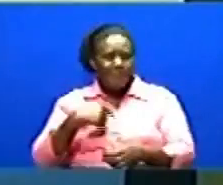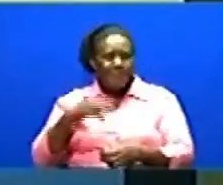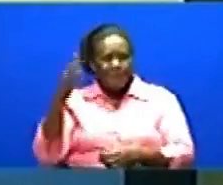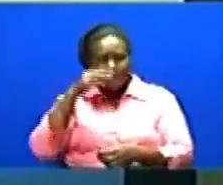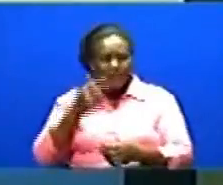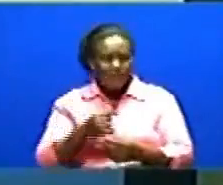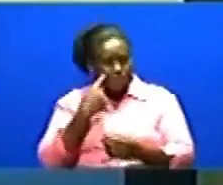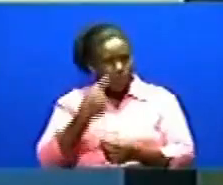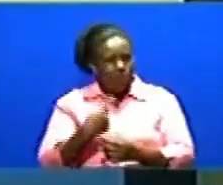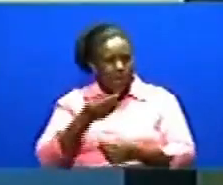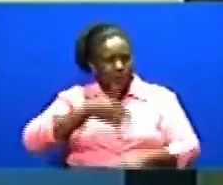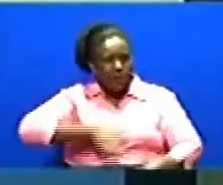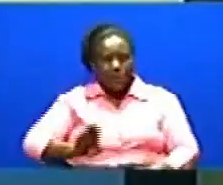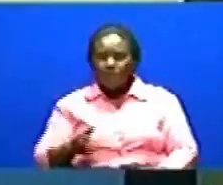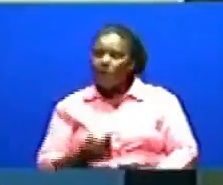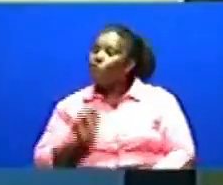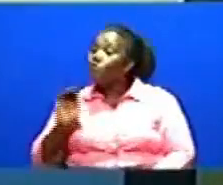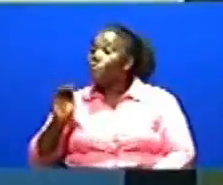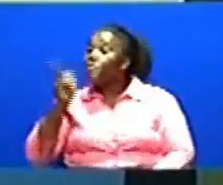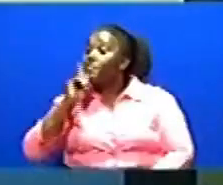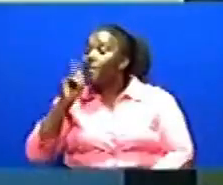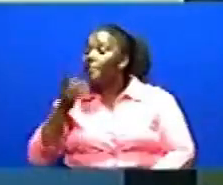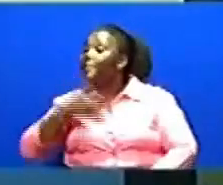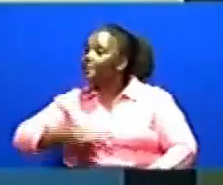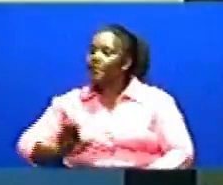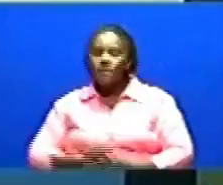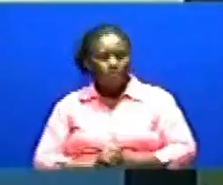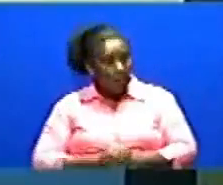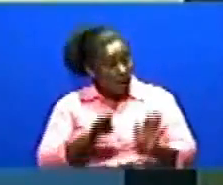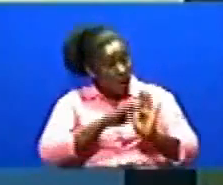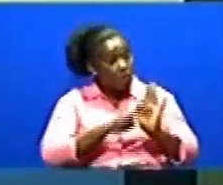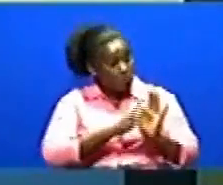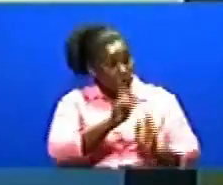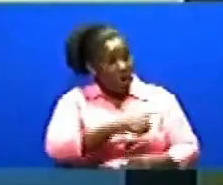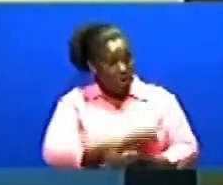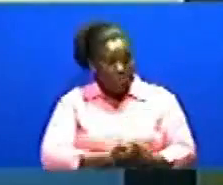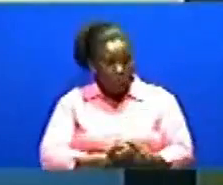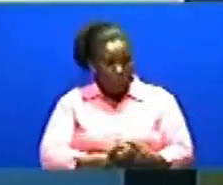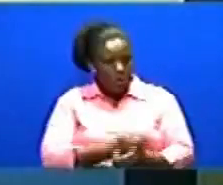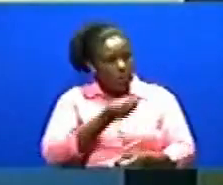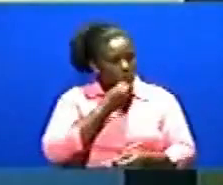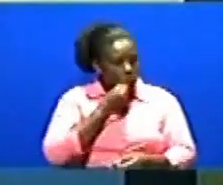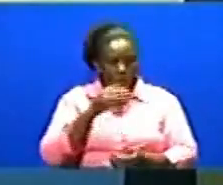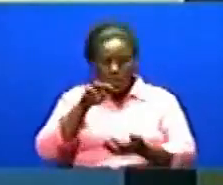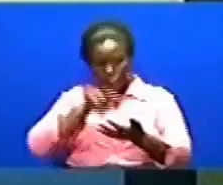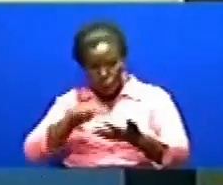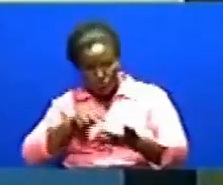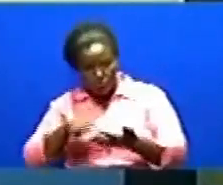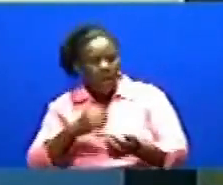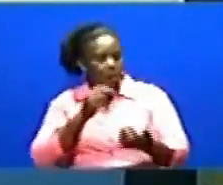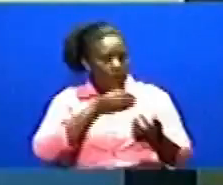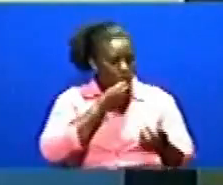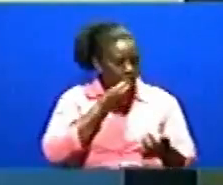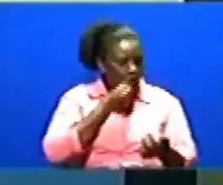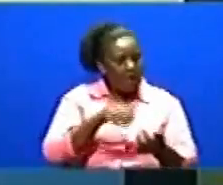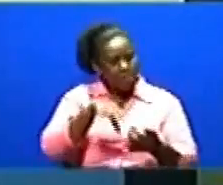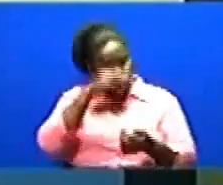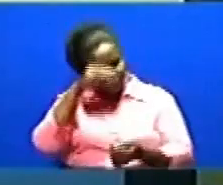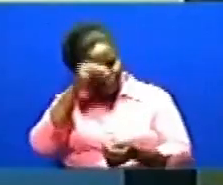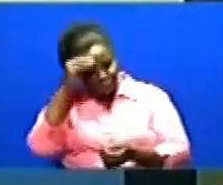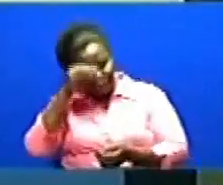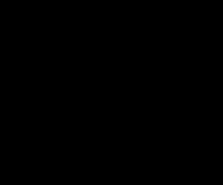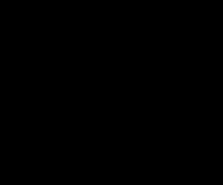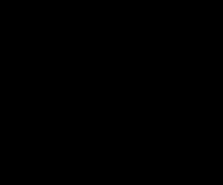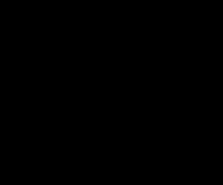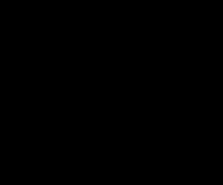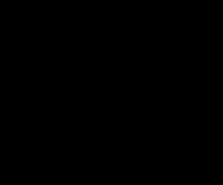umeenda jikoni kama wame na njia wamepangewa hati wanajiwa wanakula, unasoma, unasoma tena that's right